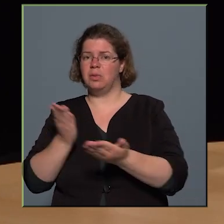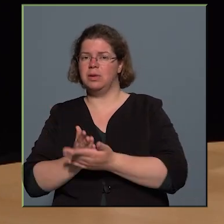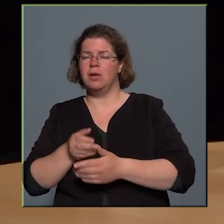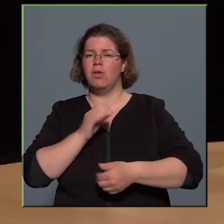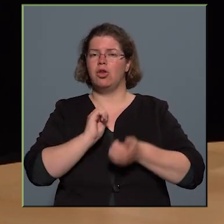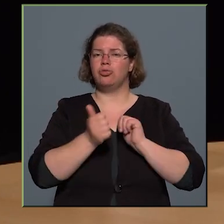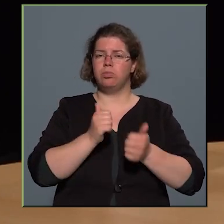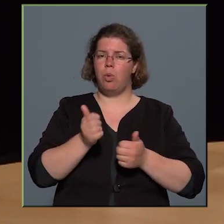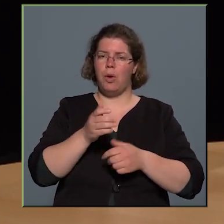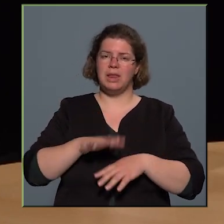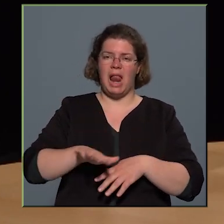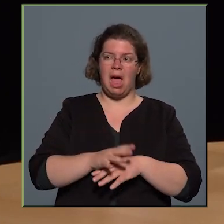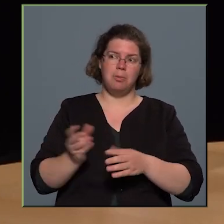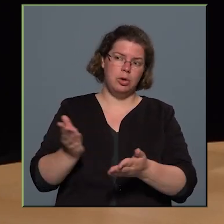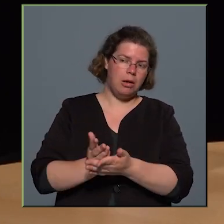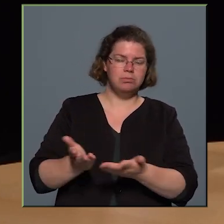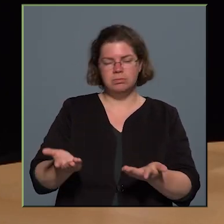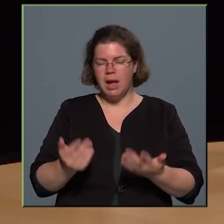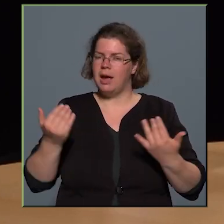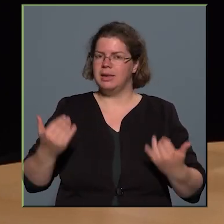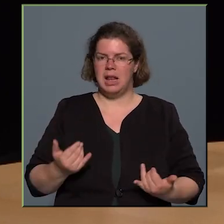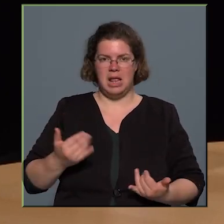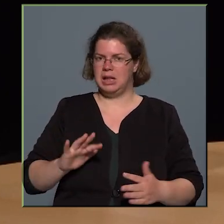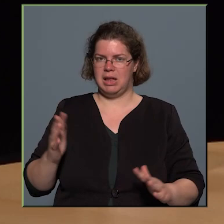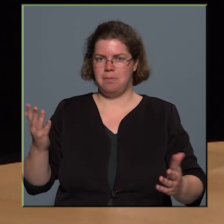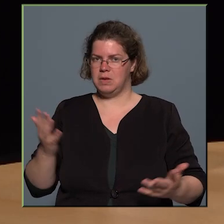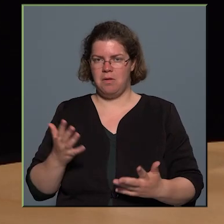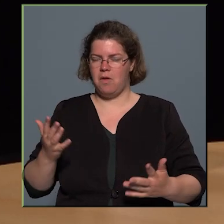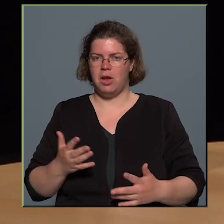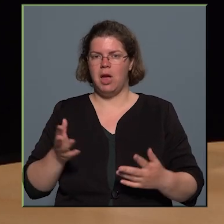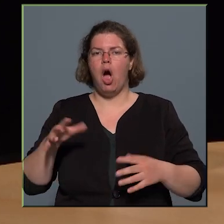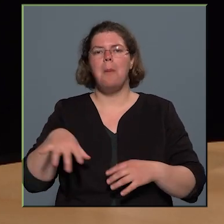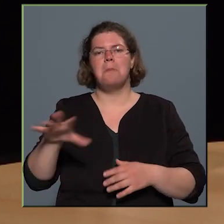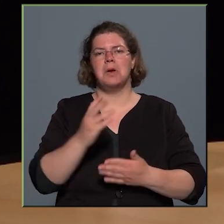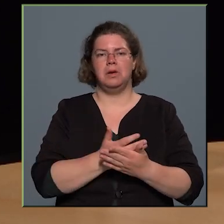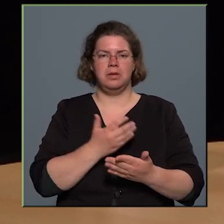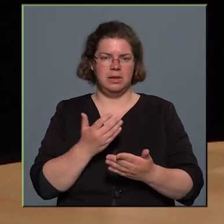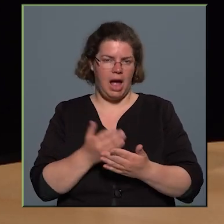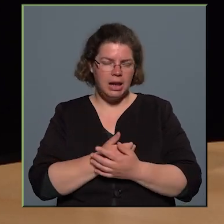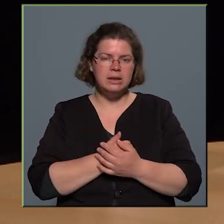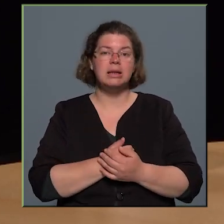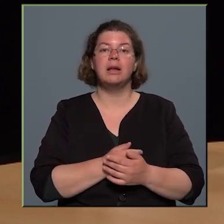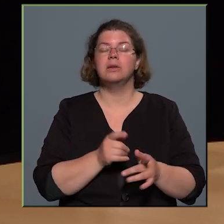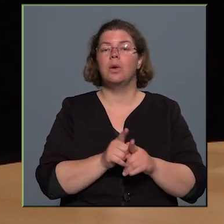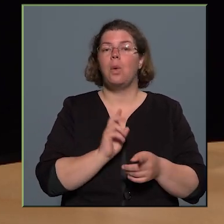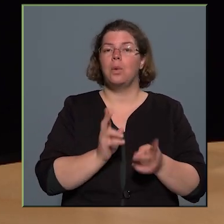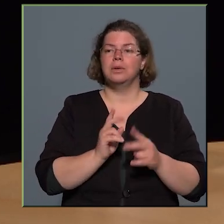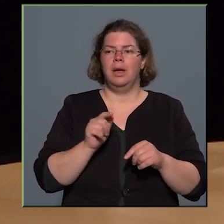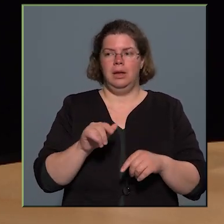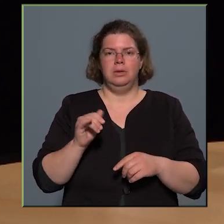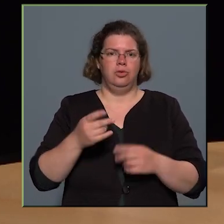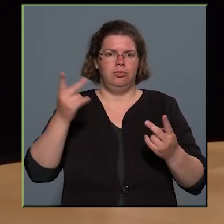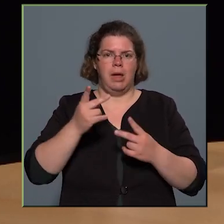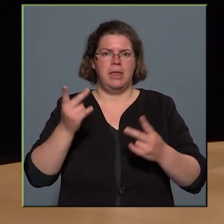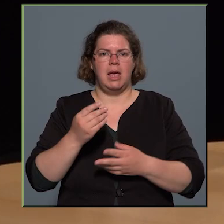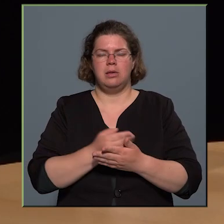mennyire illik oda, de én azt gondolom, hogy jelenleg nem zavarja a parknak a használatát. Úgyhogy, és itt is persze